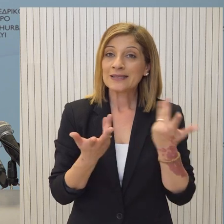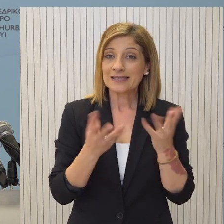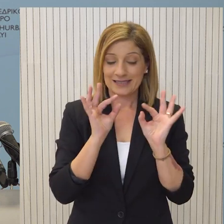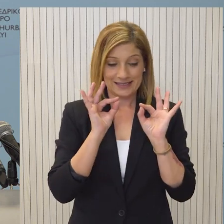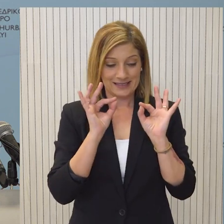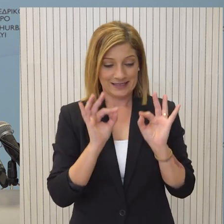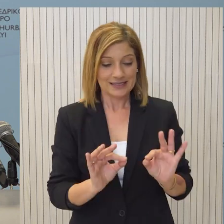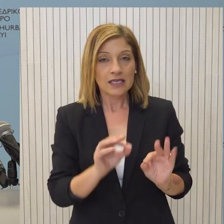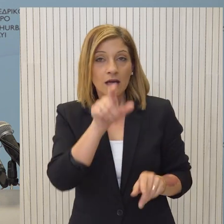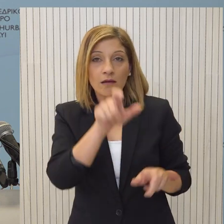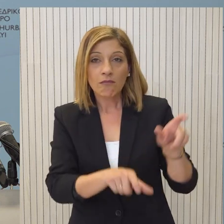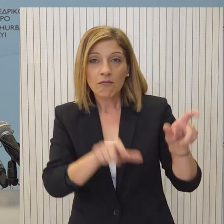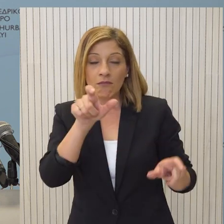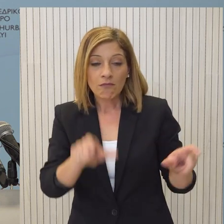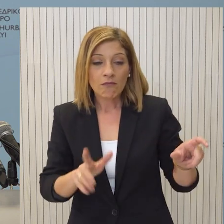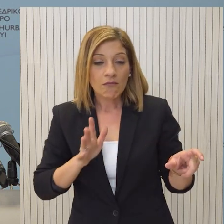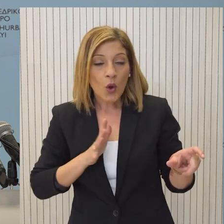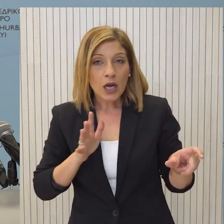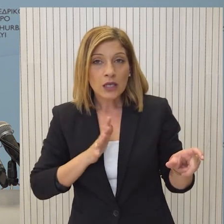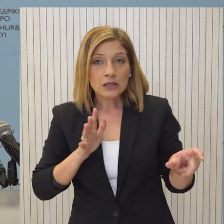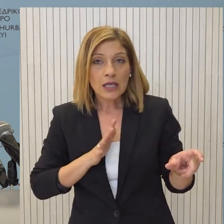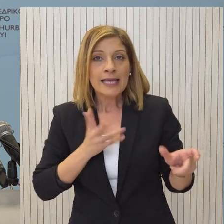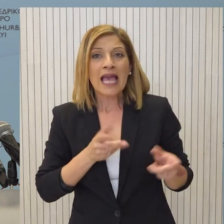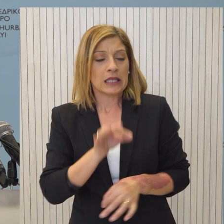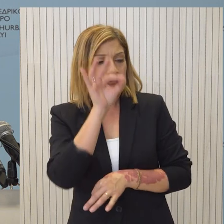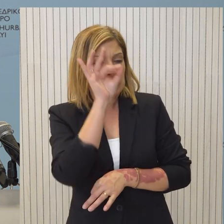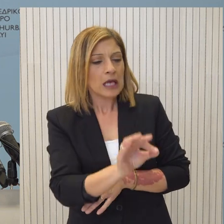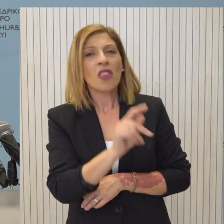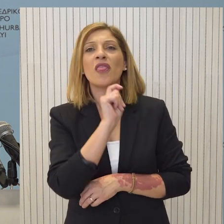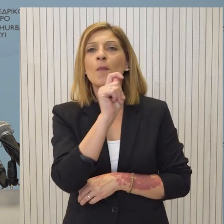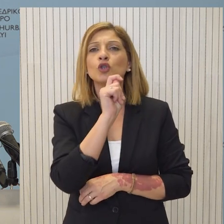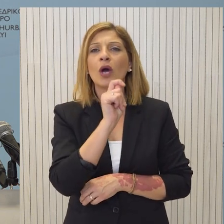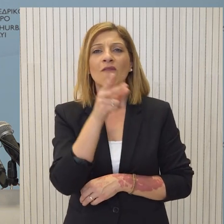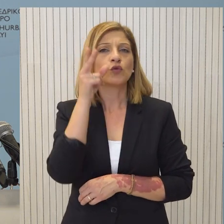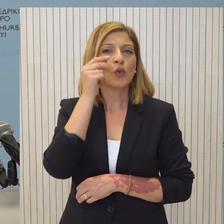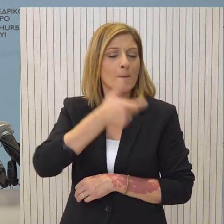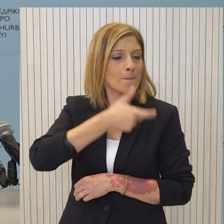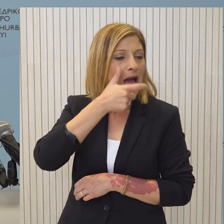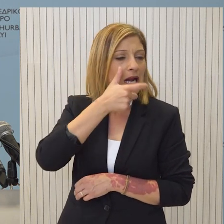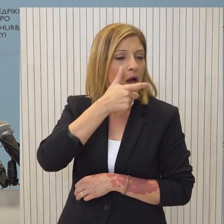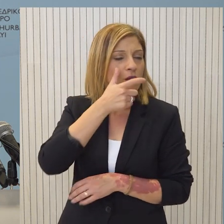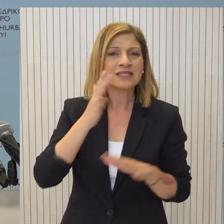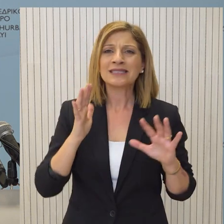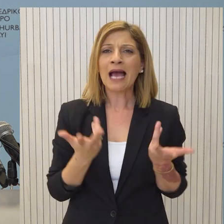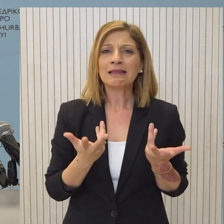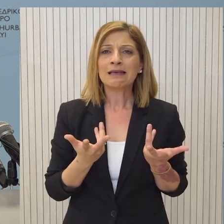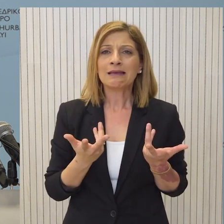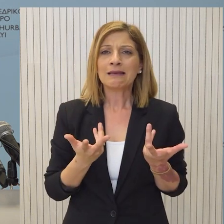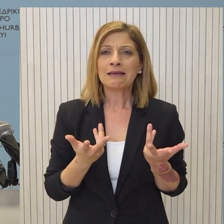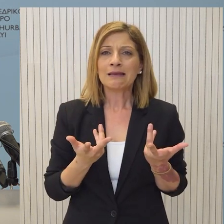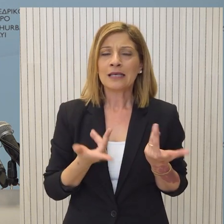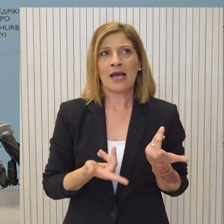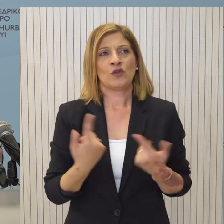αυτό το πράγμα για κάθε πολιτή, γιατί να συγκεκριμενοποιείται για δημοσιογράφου, καθισκόντας έναν περιβάλλον και εκπρόσωπε